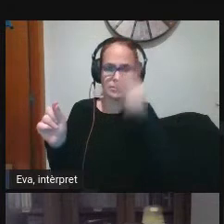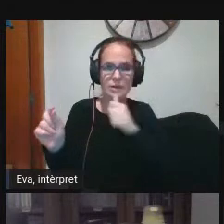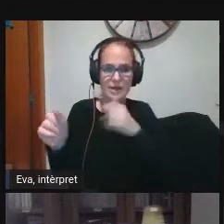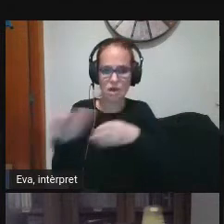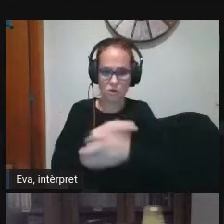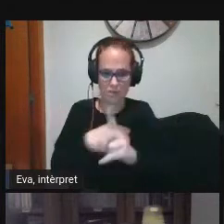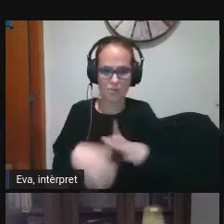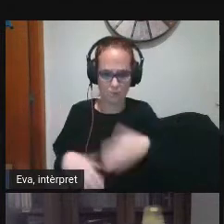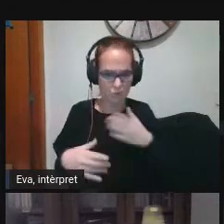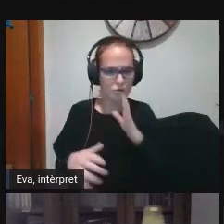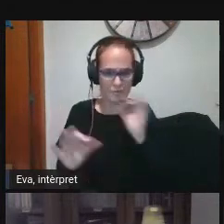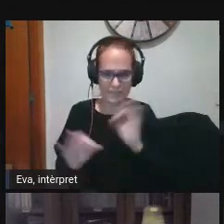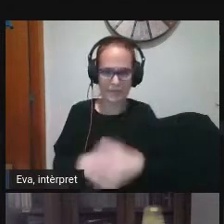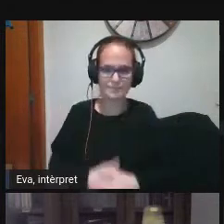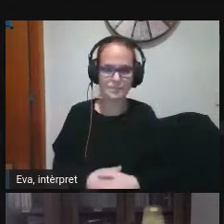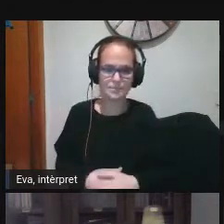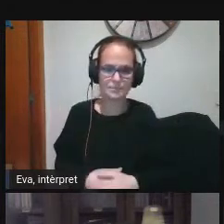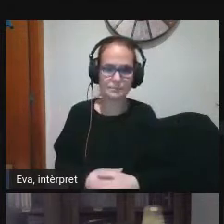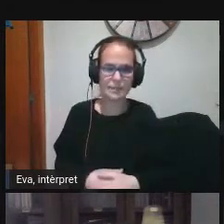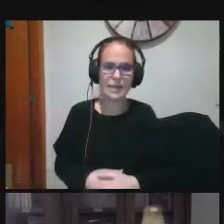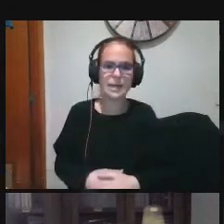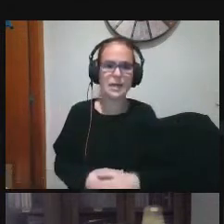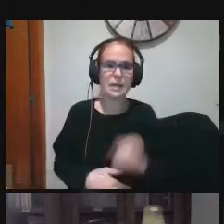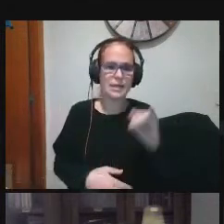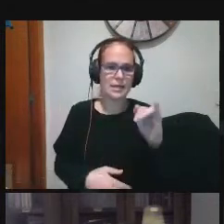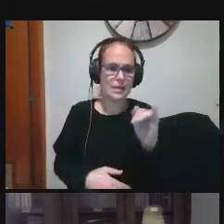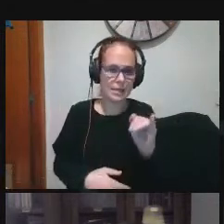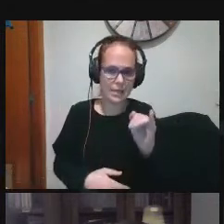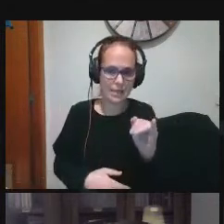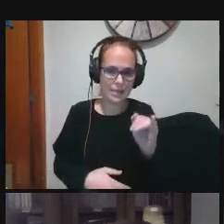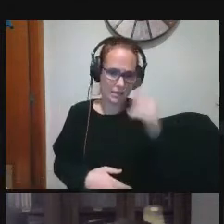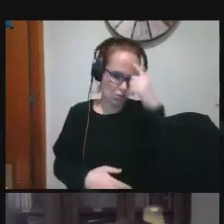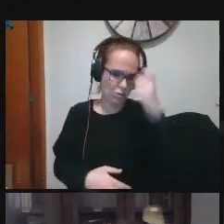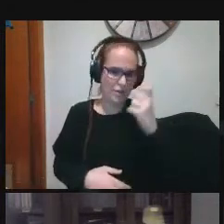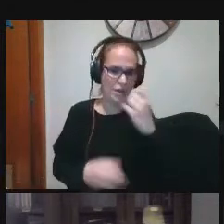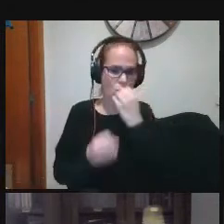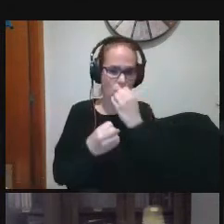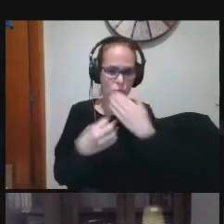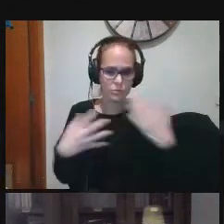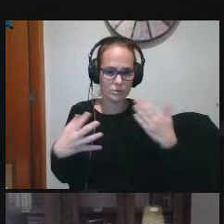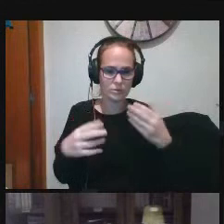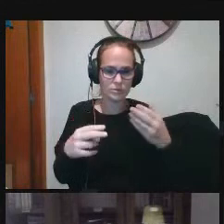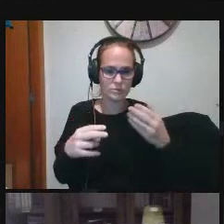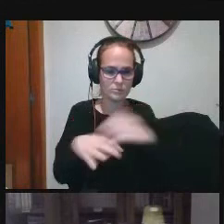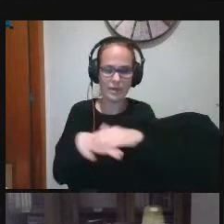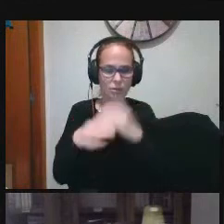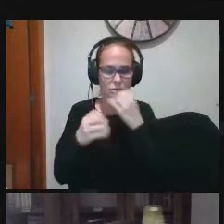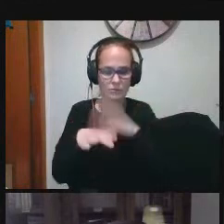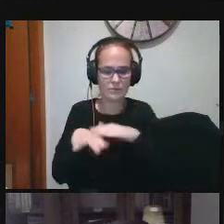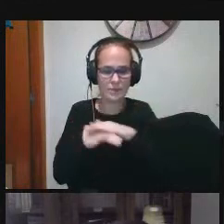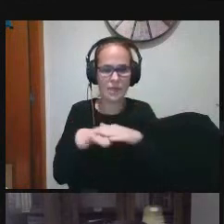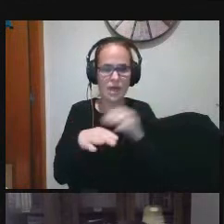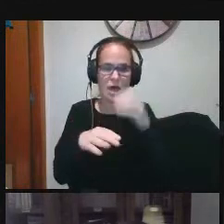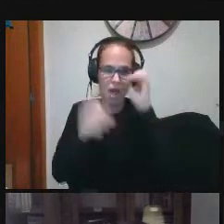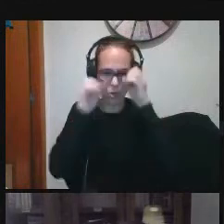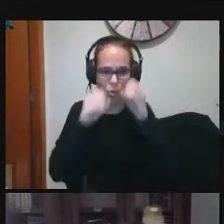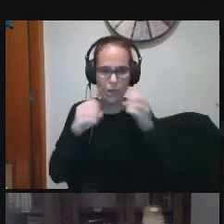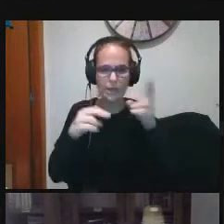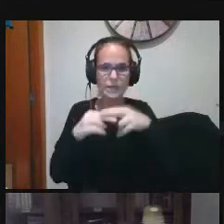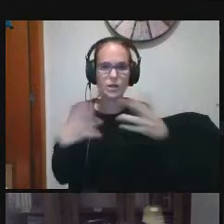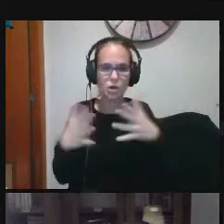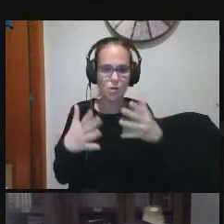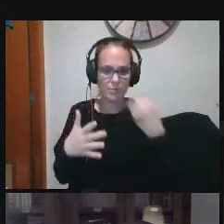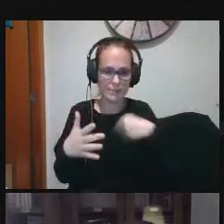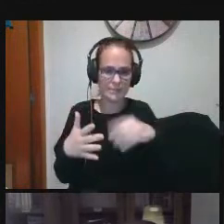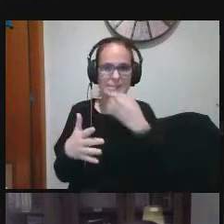doncs ho podrà fer no passa res i l'adreça recordeu que és aquest joinpd.com el podem posar si algú ho posar en el xat i si no tant tant surt aquí